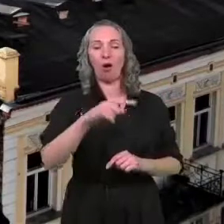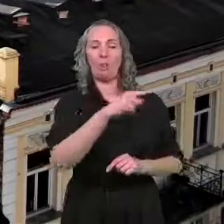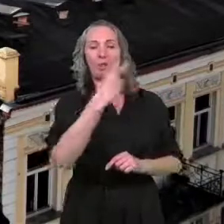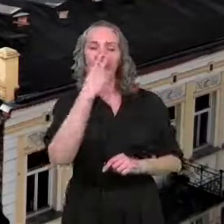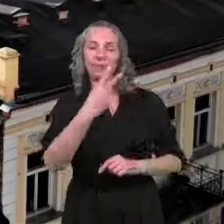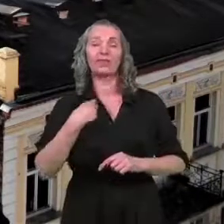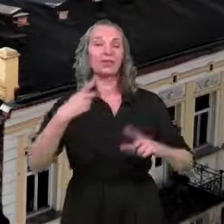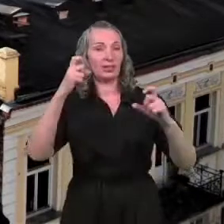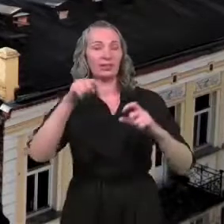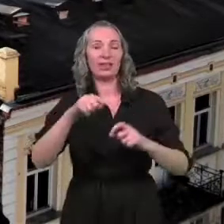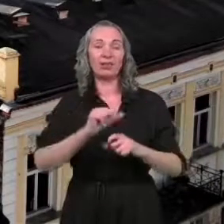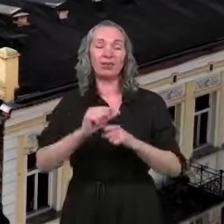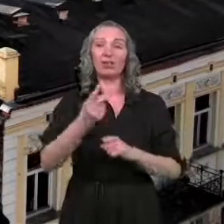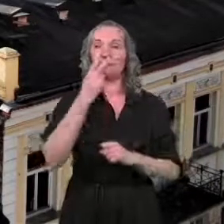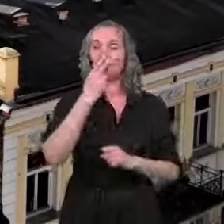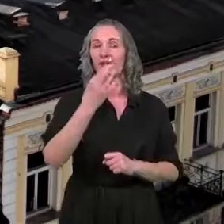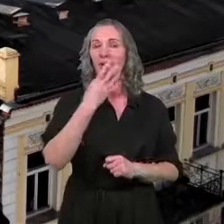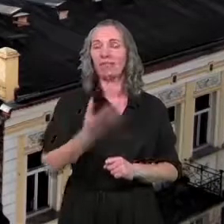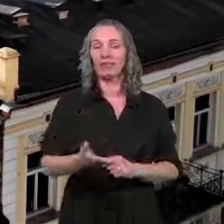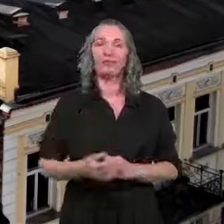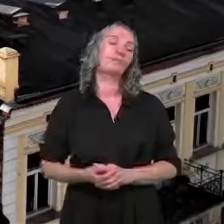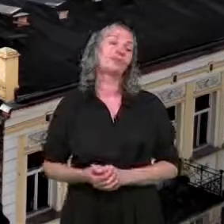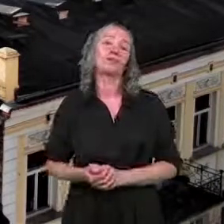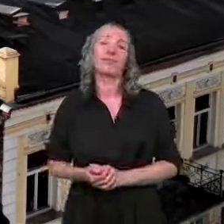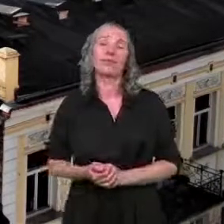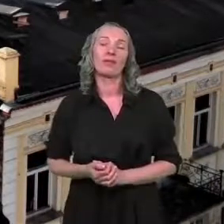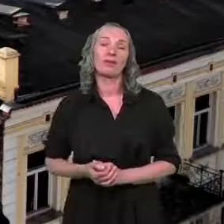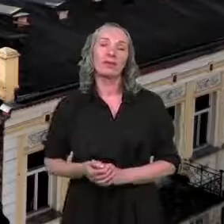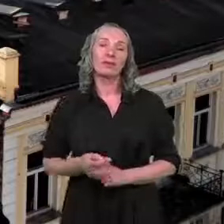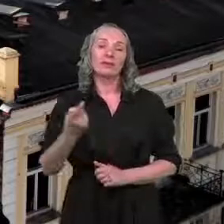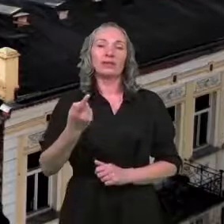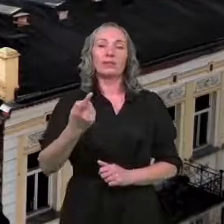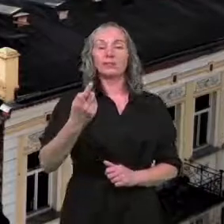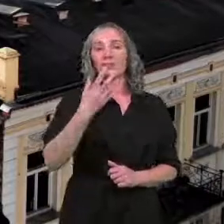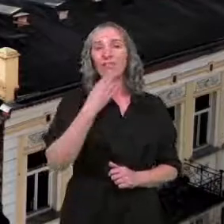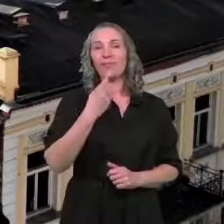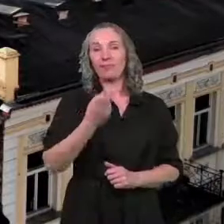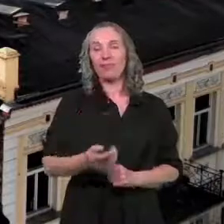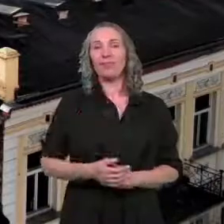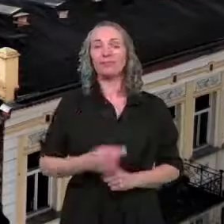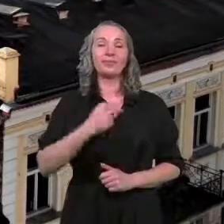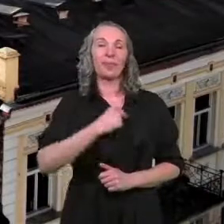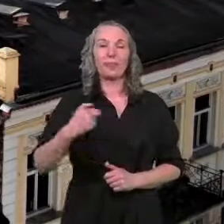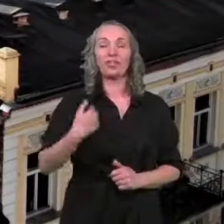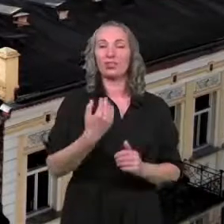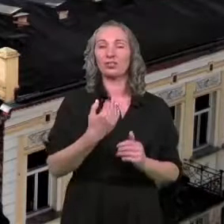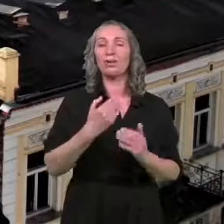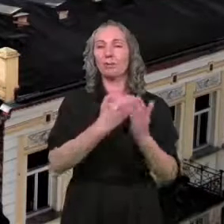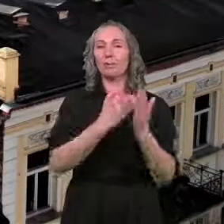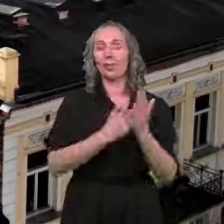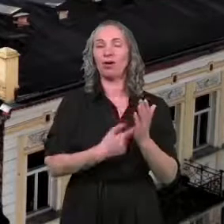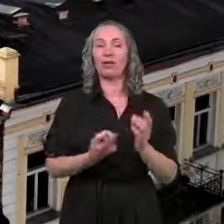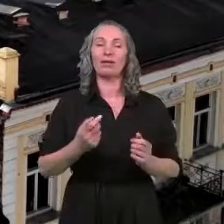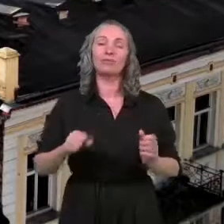zdjęcia pokazujące, no powiedzmy ilustrujące nasz program do